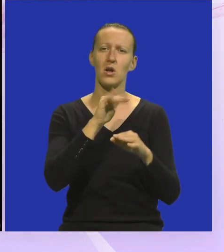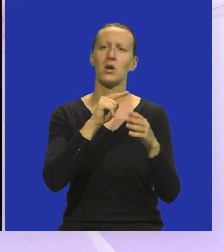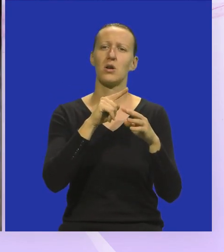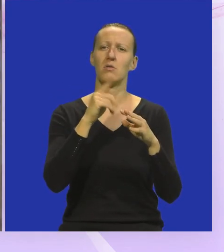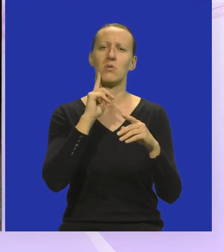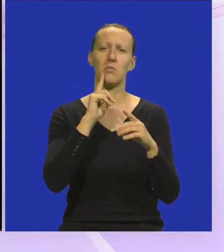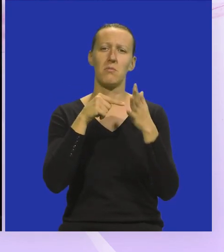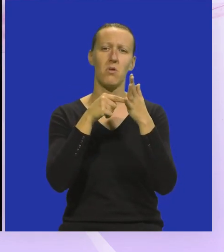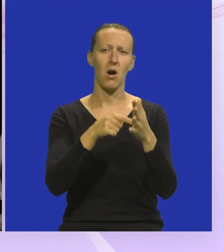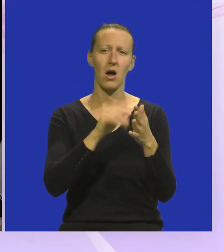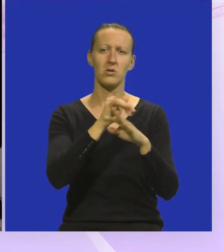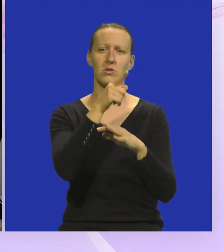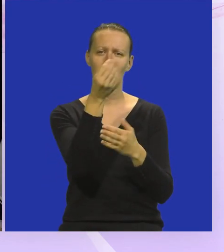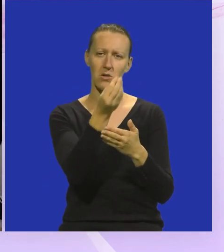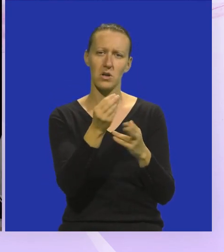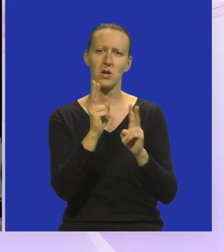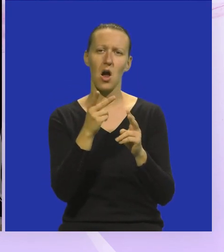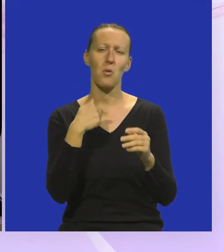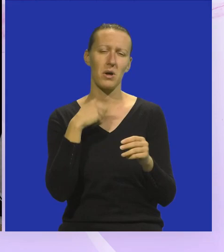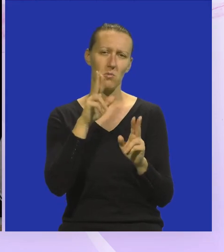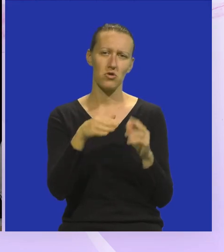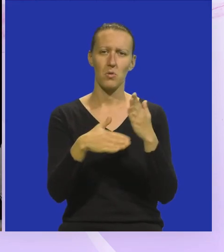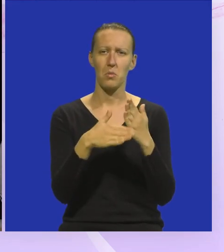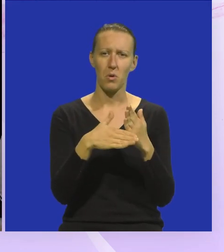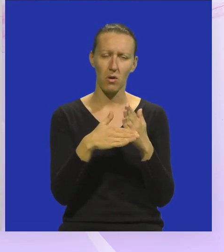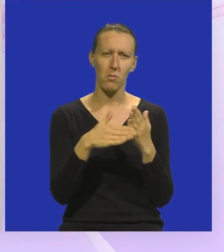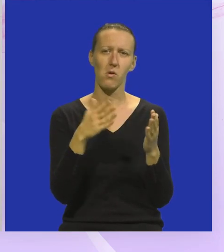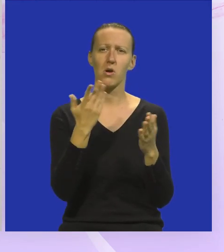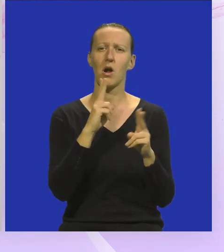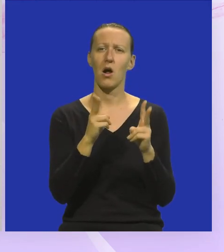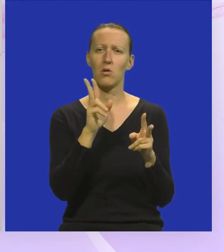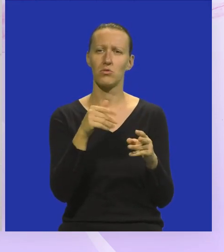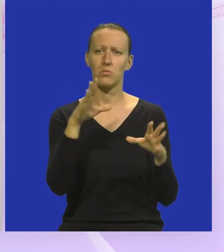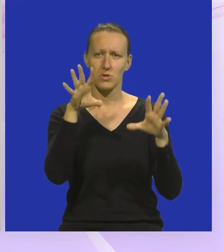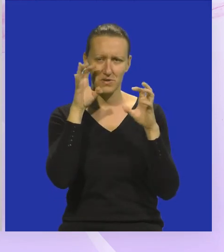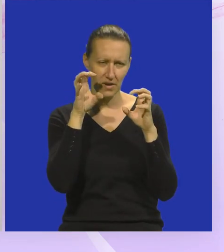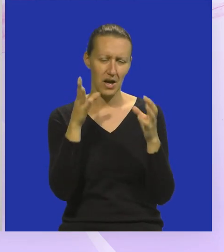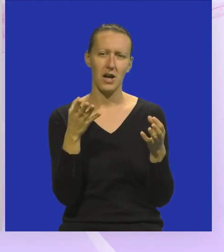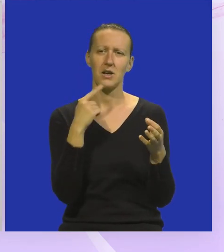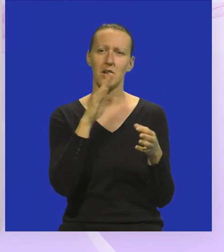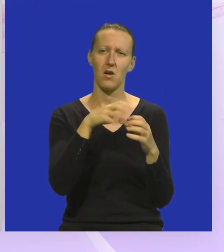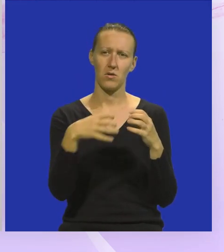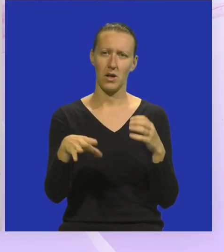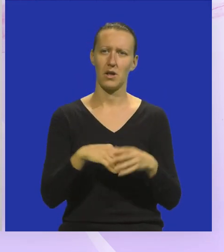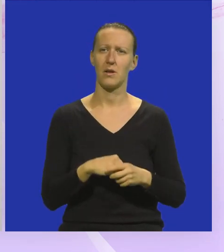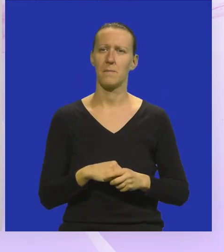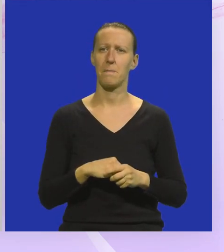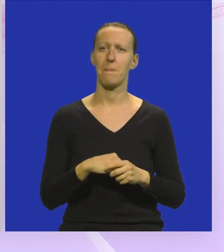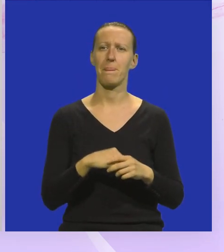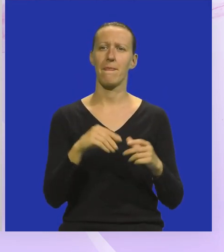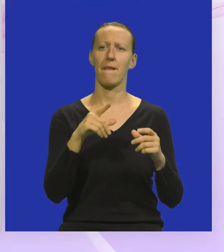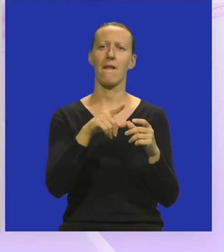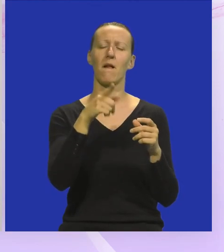te ilustracije na koji način im možemo pomoći, ne znam, na koji način ih možemo shvatiti i tako dalje. U